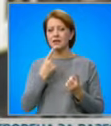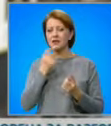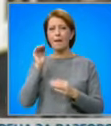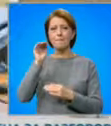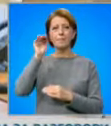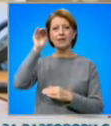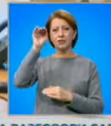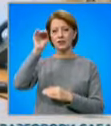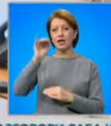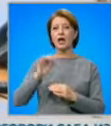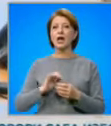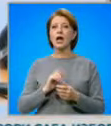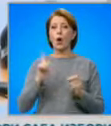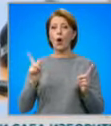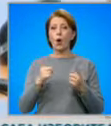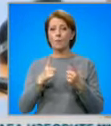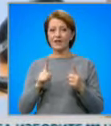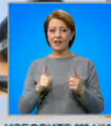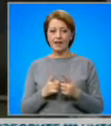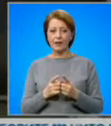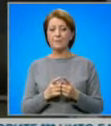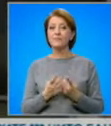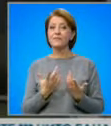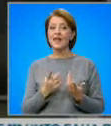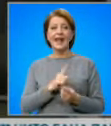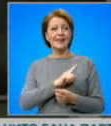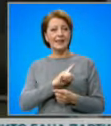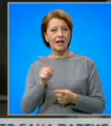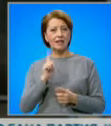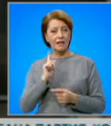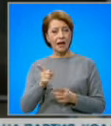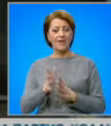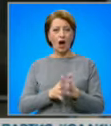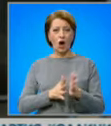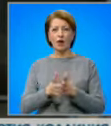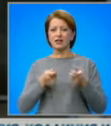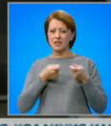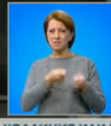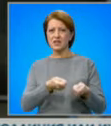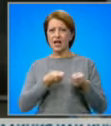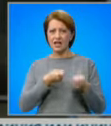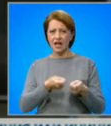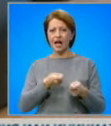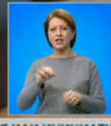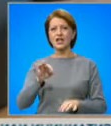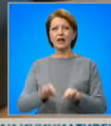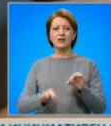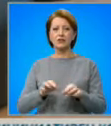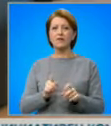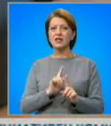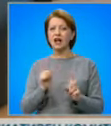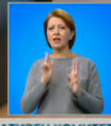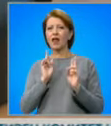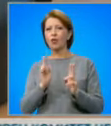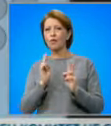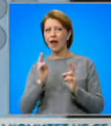управление. По думите на Петков, не трябва хората да бъдат карани да гласуват за някаква неестествена конфигурация, а